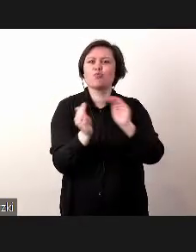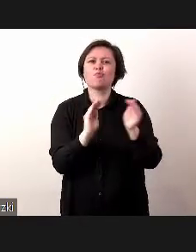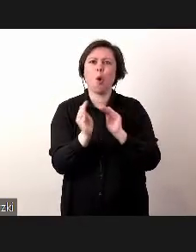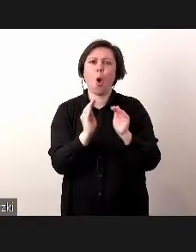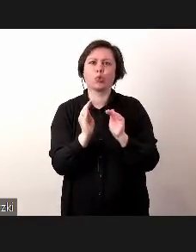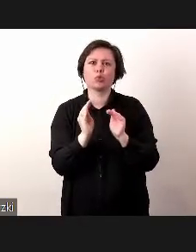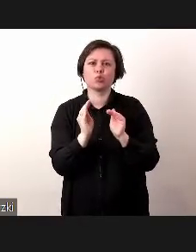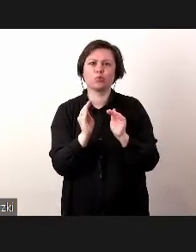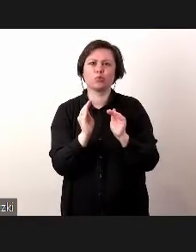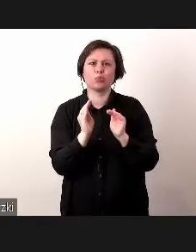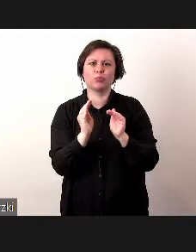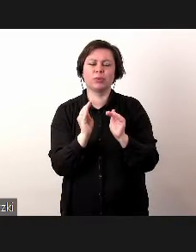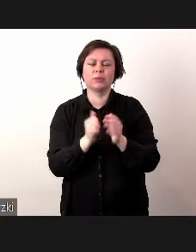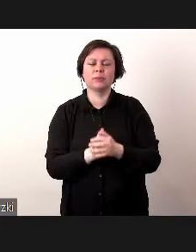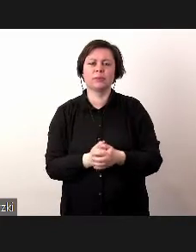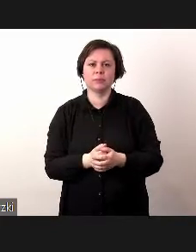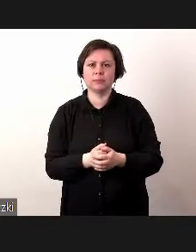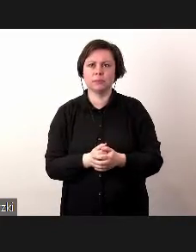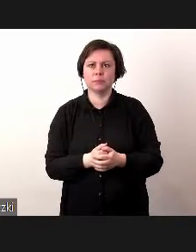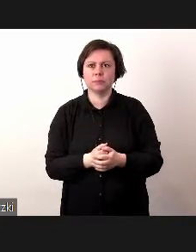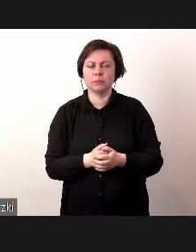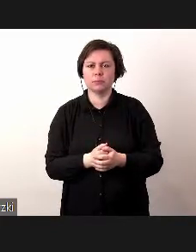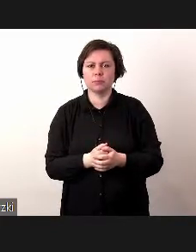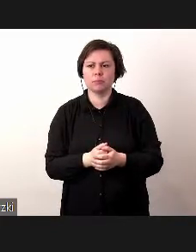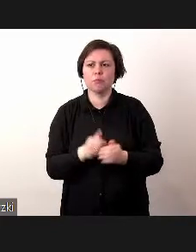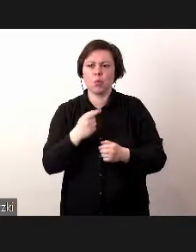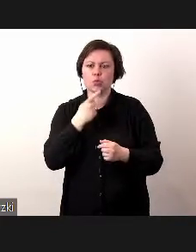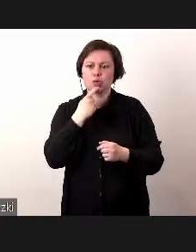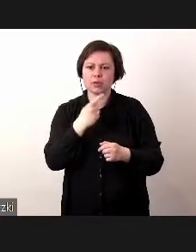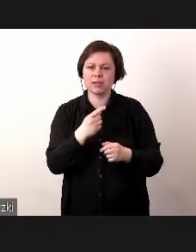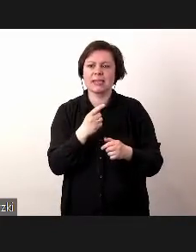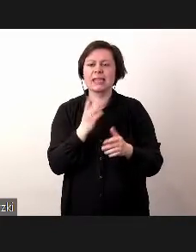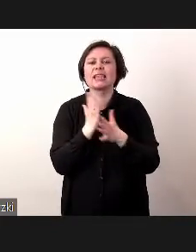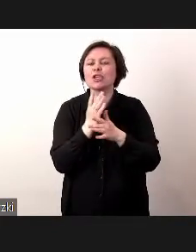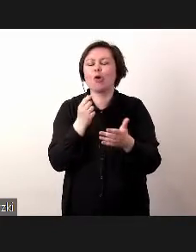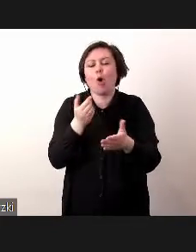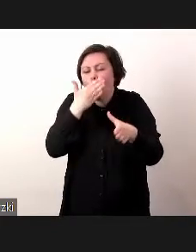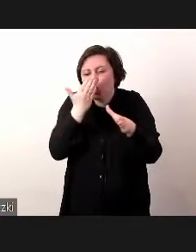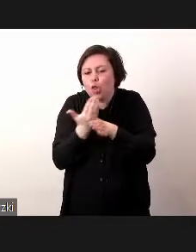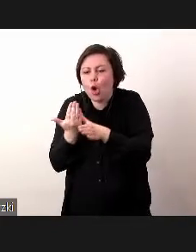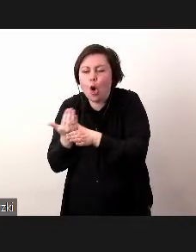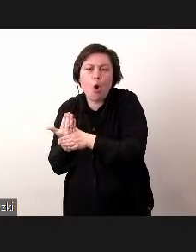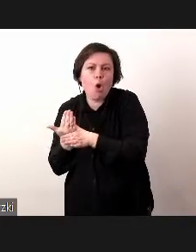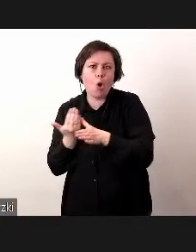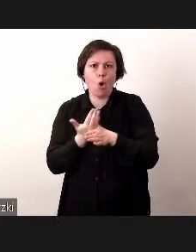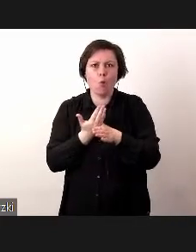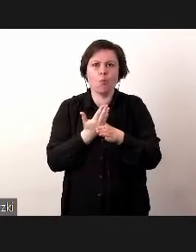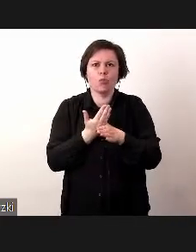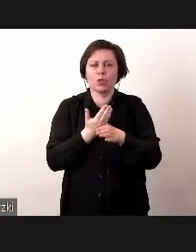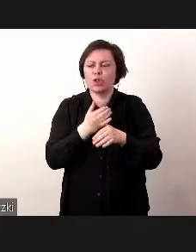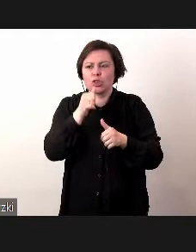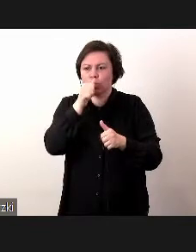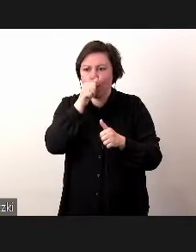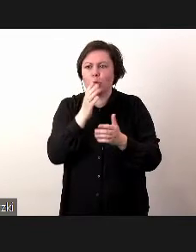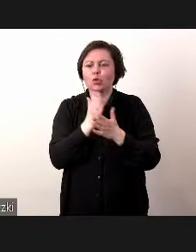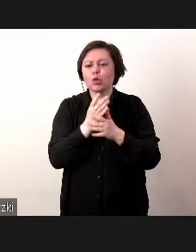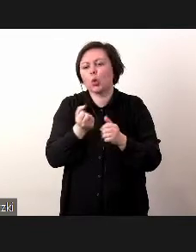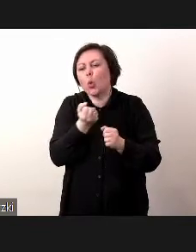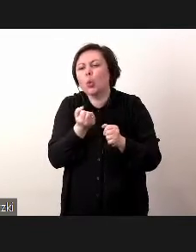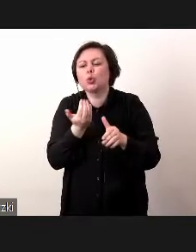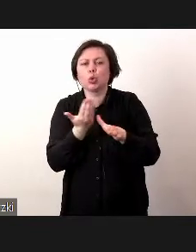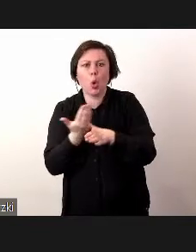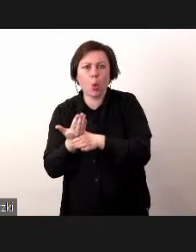że tak powiem, dokumentacyjny, czyli nie jesteśmy w stanie tego ogarnąć już przy użyciu